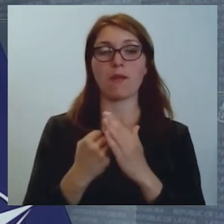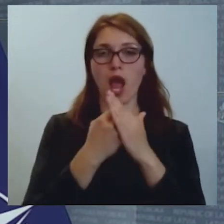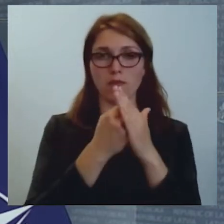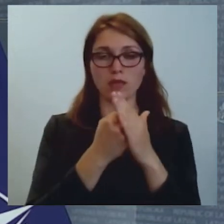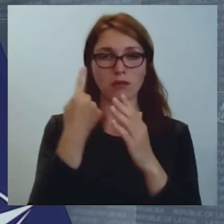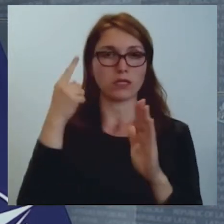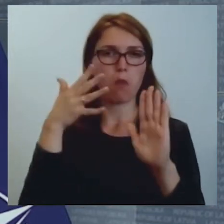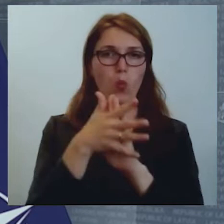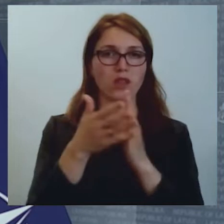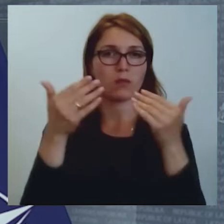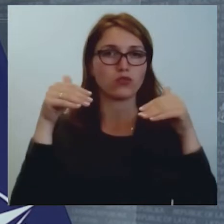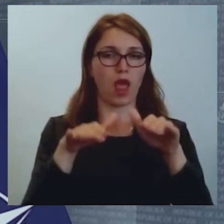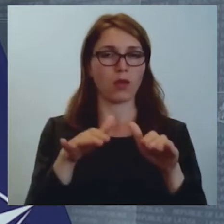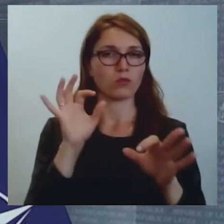lēmumus.